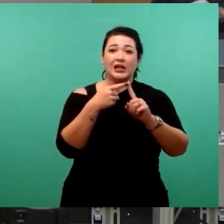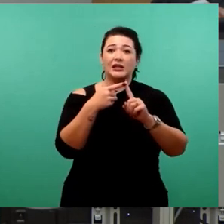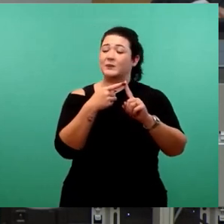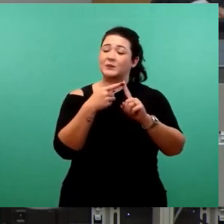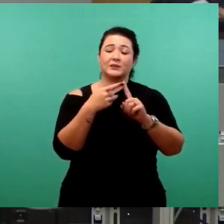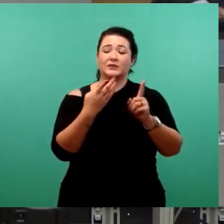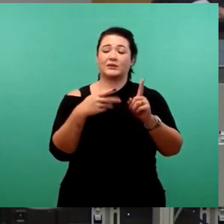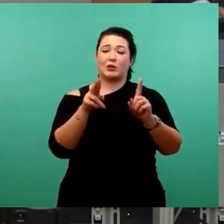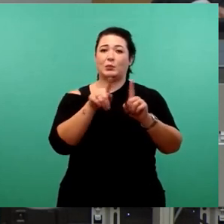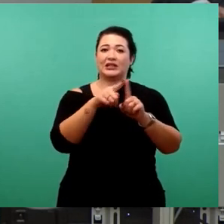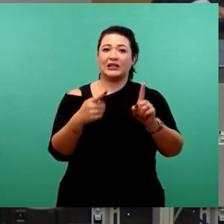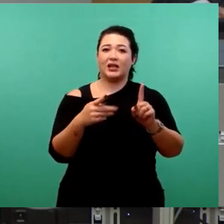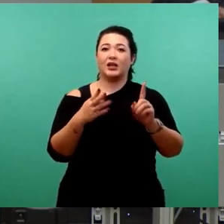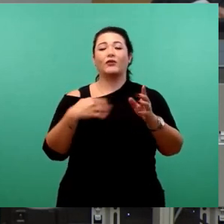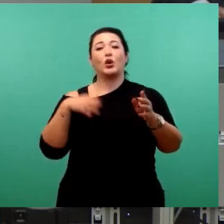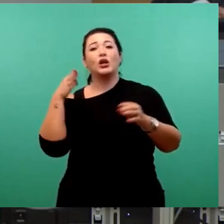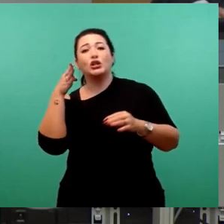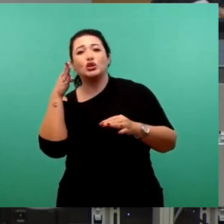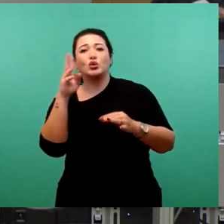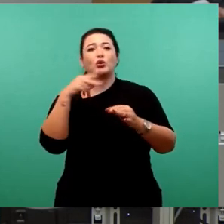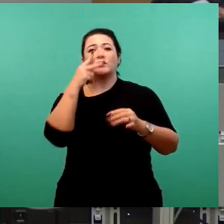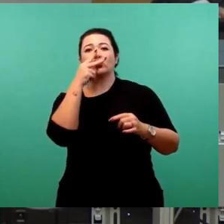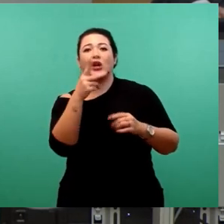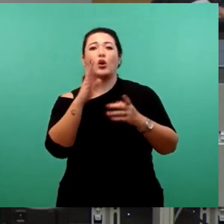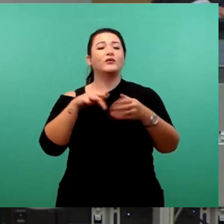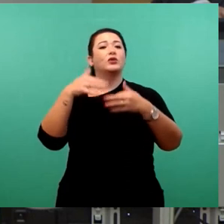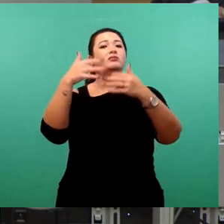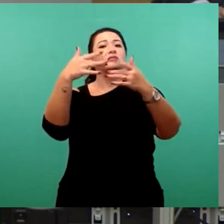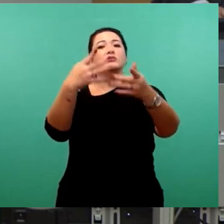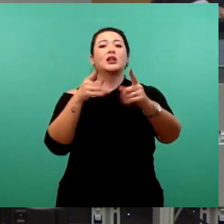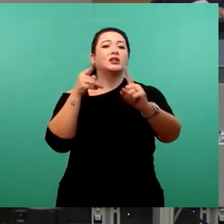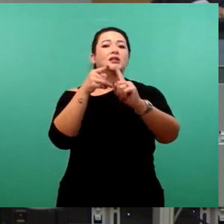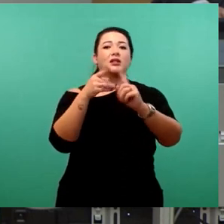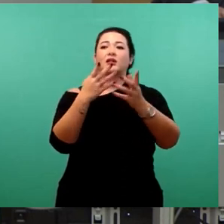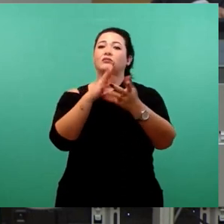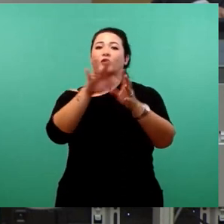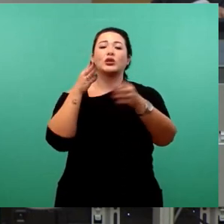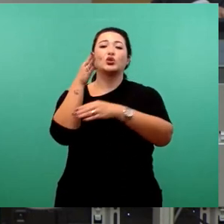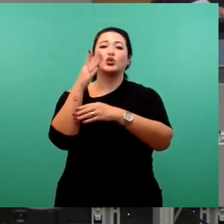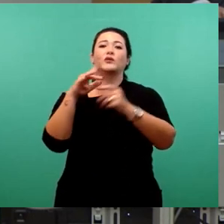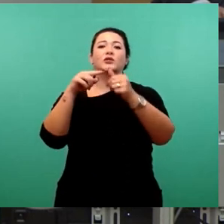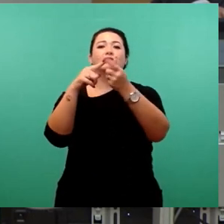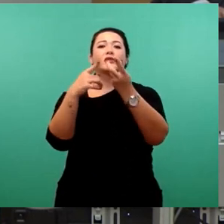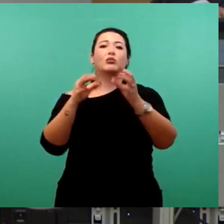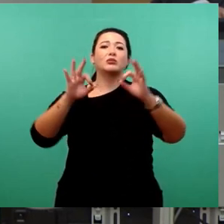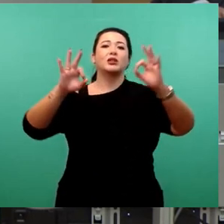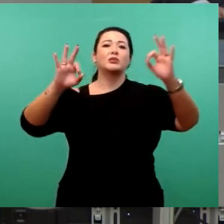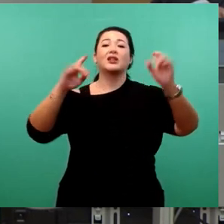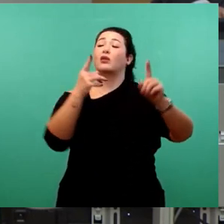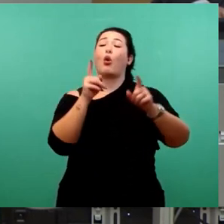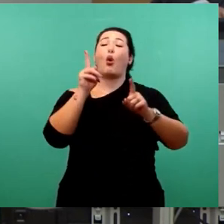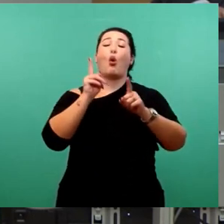etablieren, Zukunftsthemen mit langem Atem vorantreiben. So vieles wollte der Oberbürgermeister auf Basis einer breiten